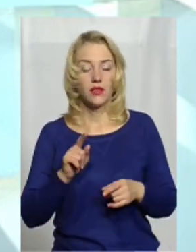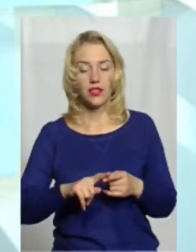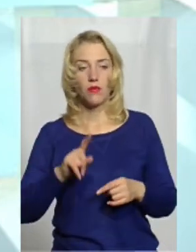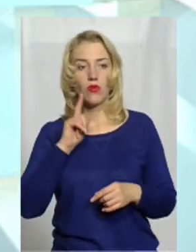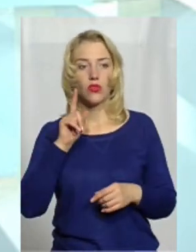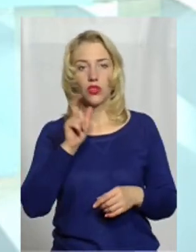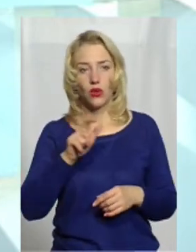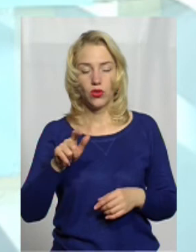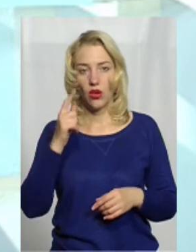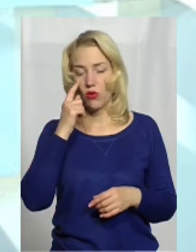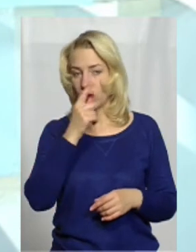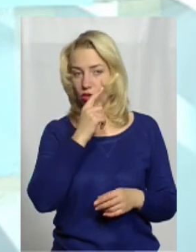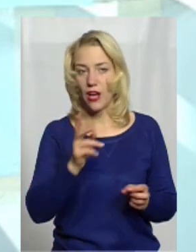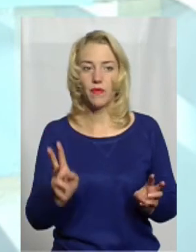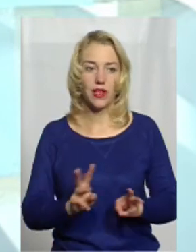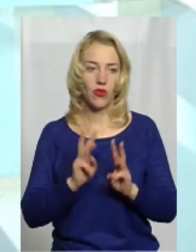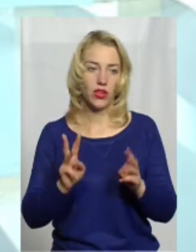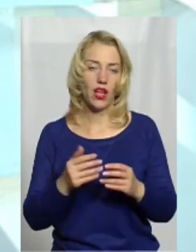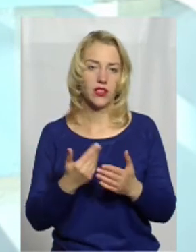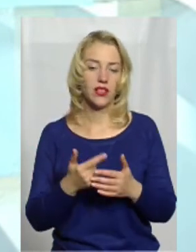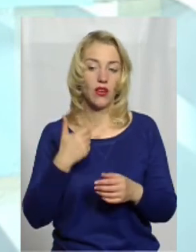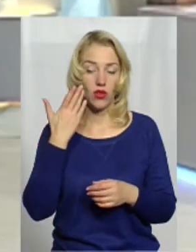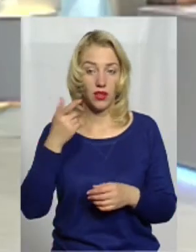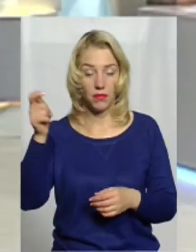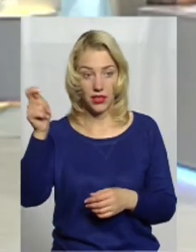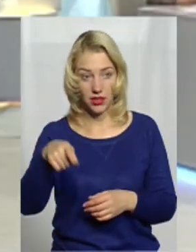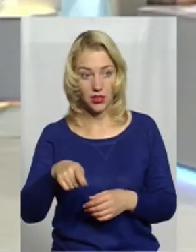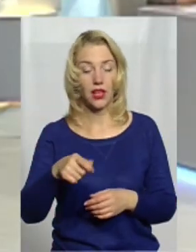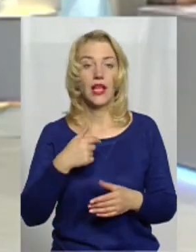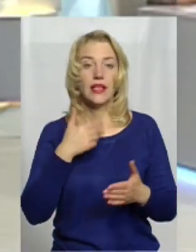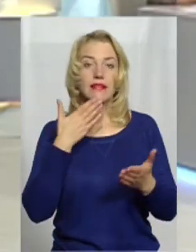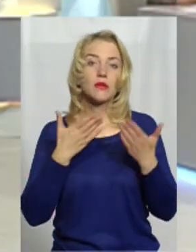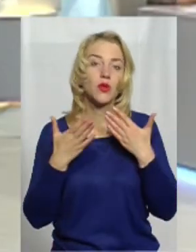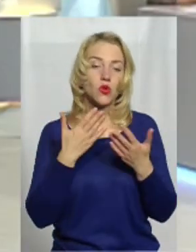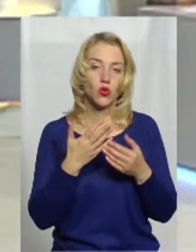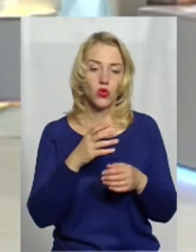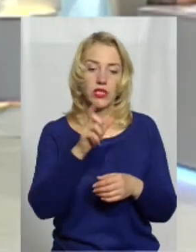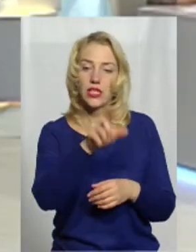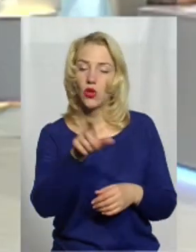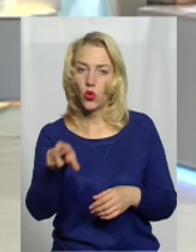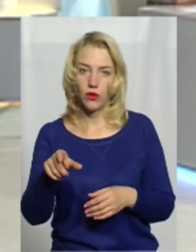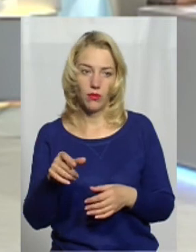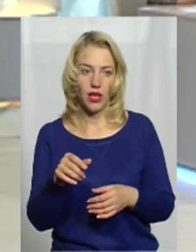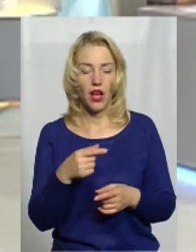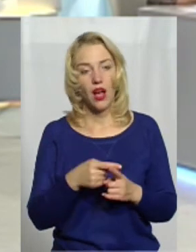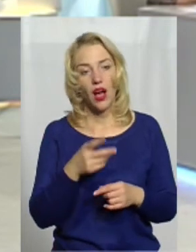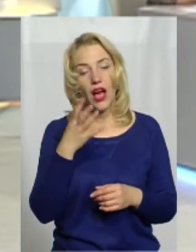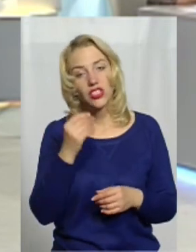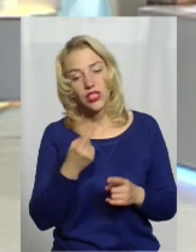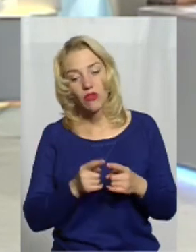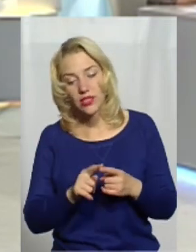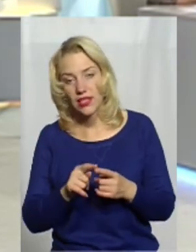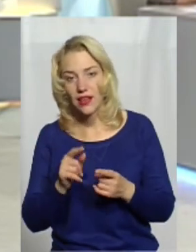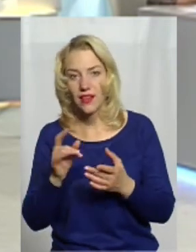людей в них очі горять. І вони, от я приїхала, спілкуюся з ними, вони, Ігорівна, а ми ще оце